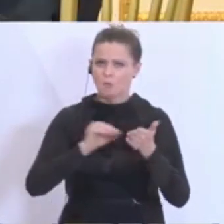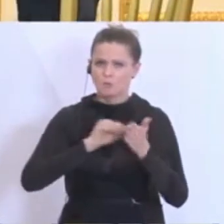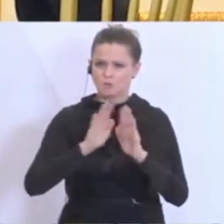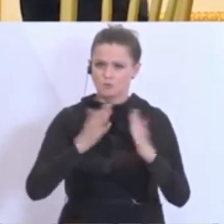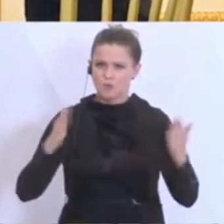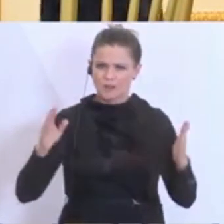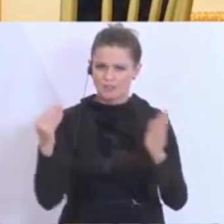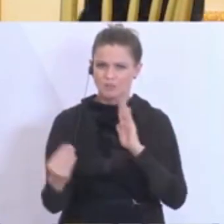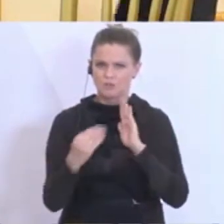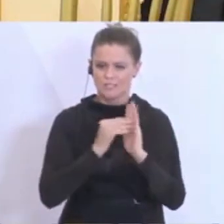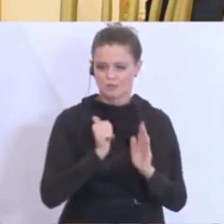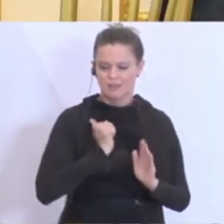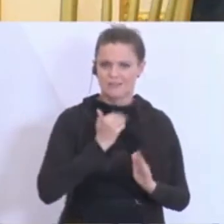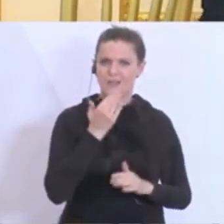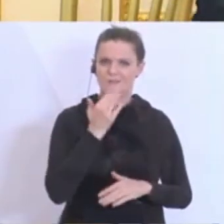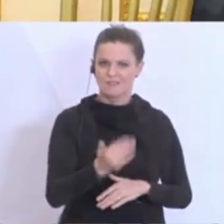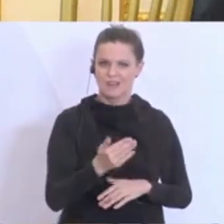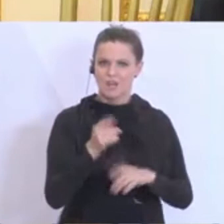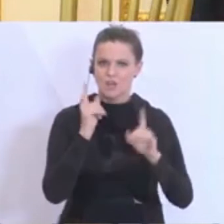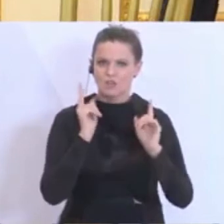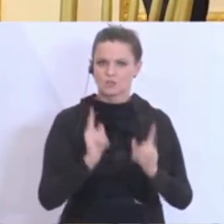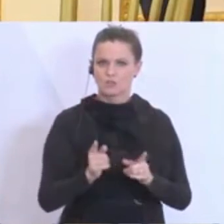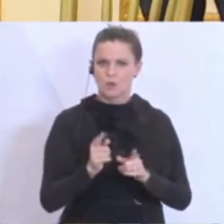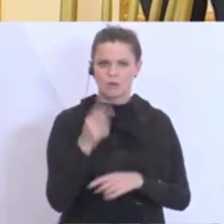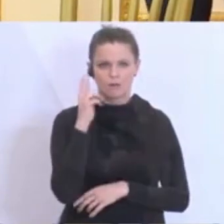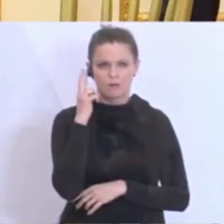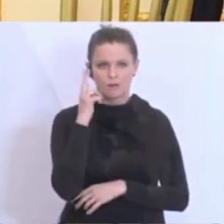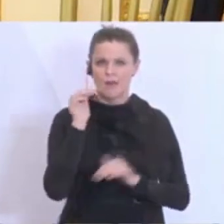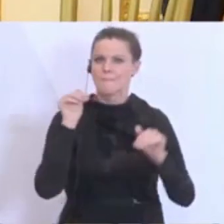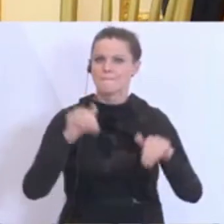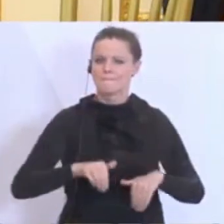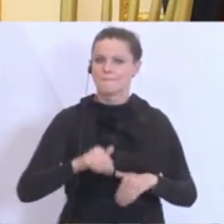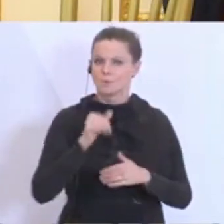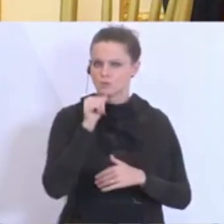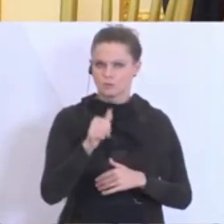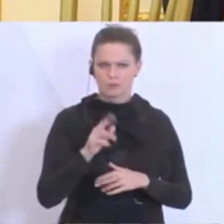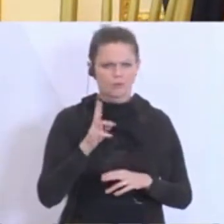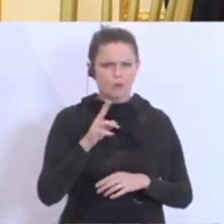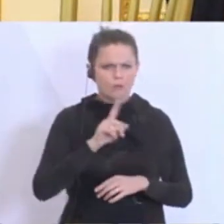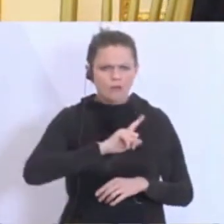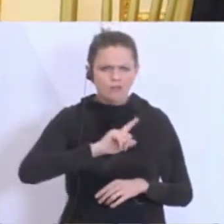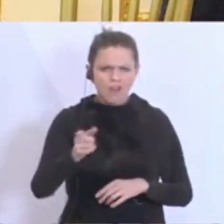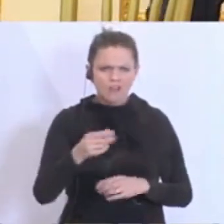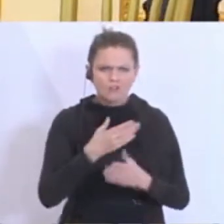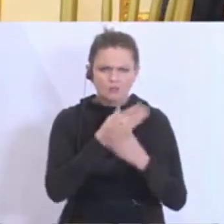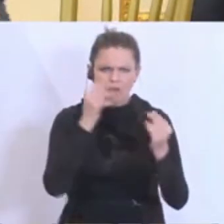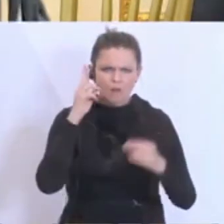ist den Soldaten empfohlen worden, dass sie übermäßiges Grübeln vermeiden. Warum darf man das denn nicht beim Bundesheer?